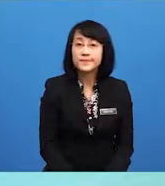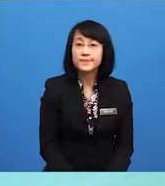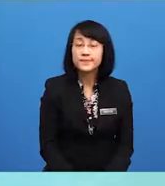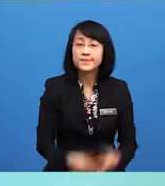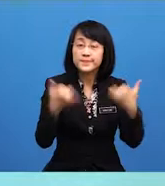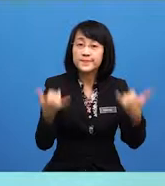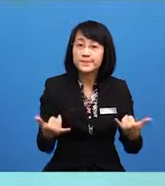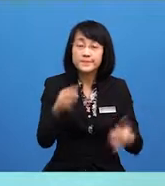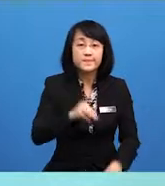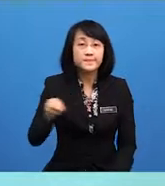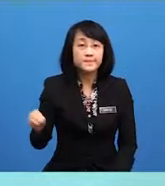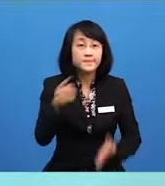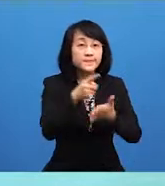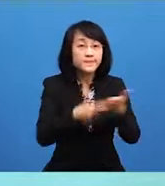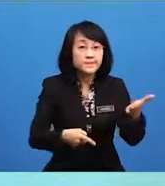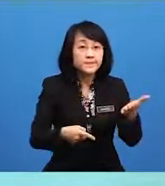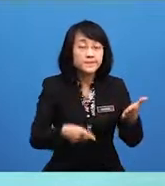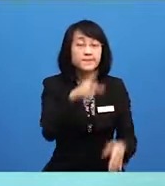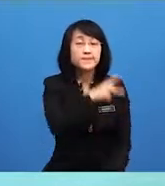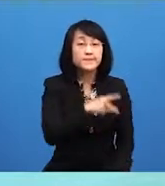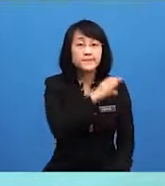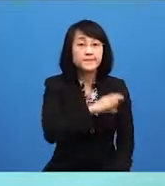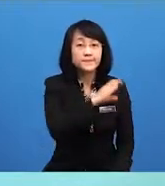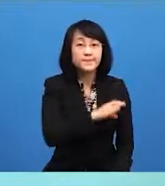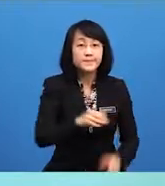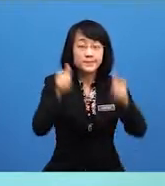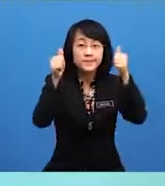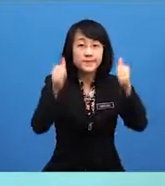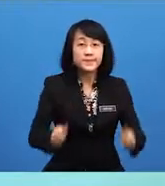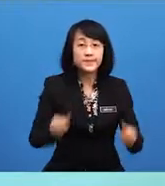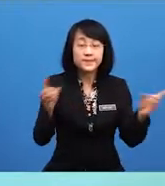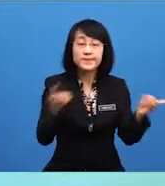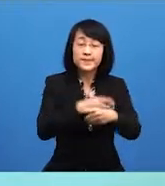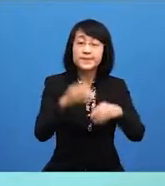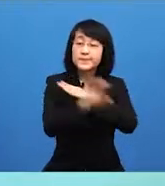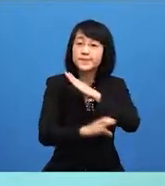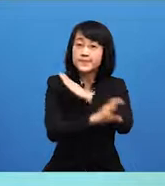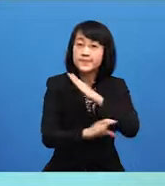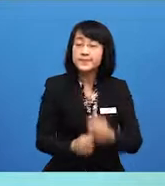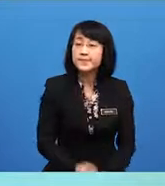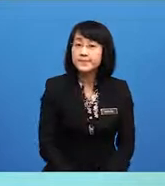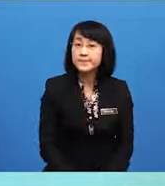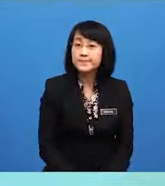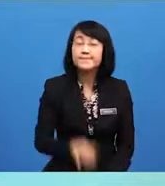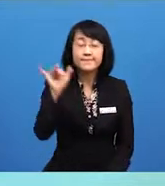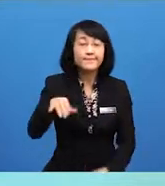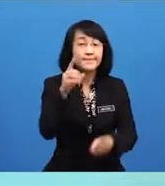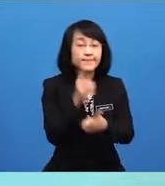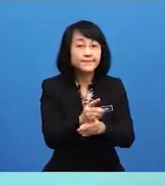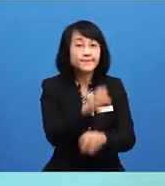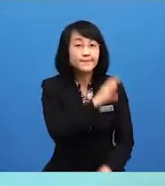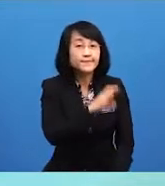Sekarang, murid-murid, apakah pula kriteria seorang ahli Dewan Negara? Ya, betul.